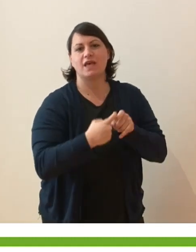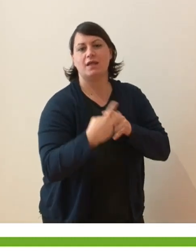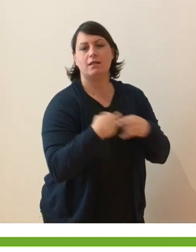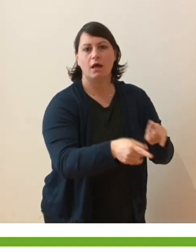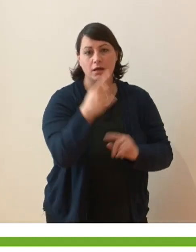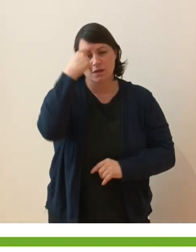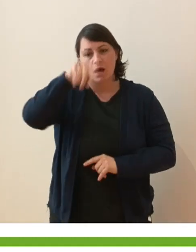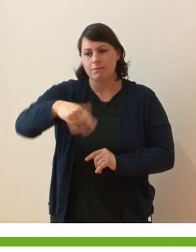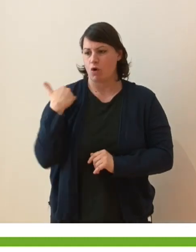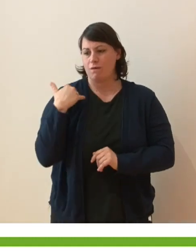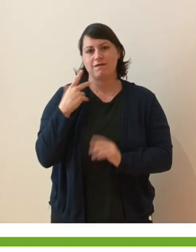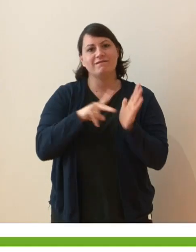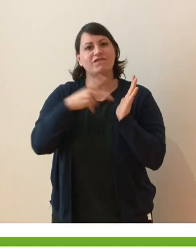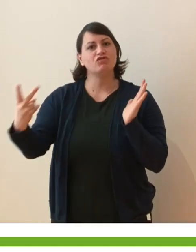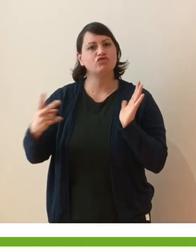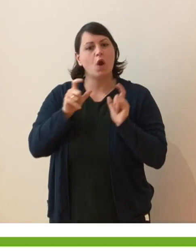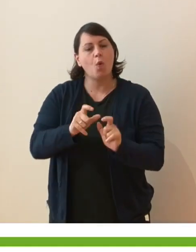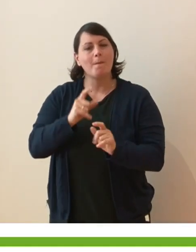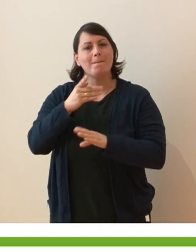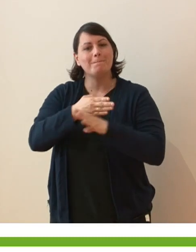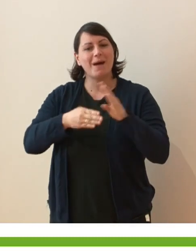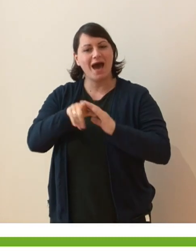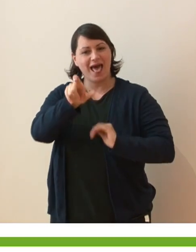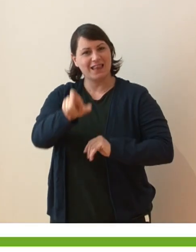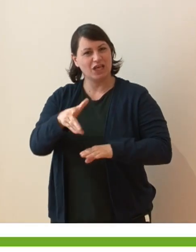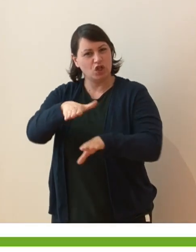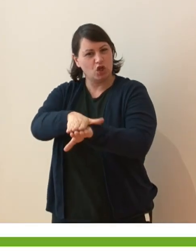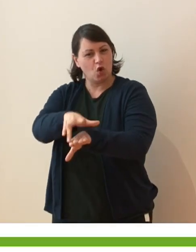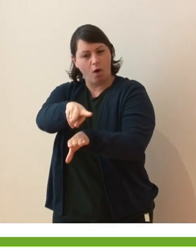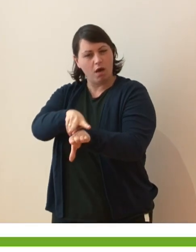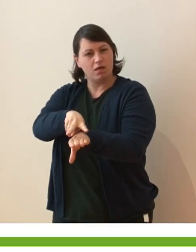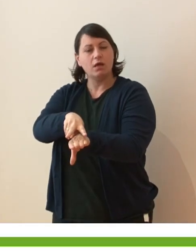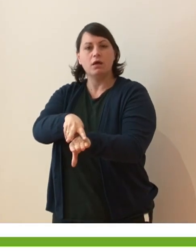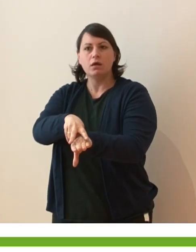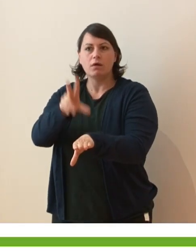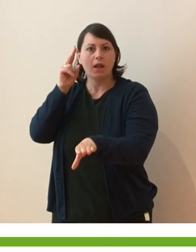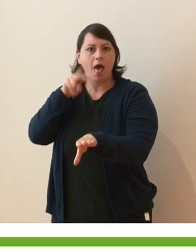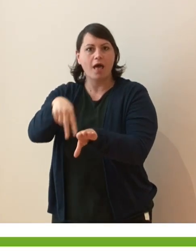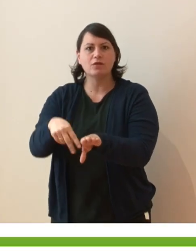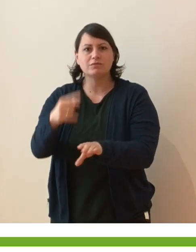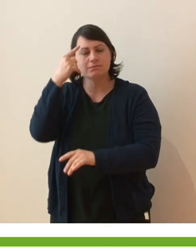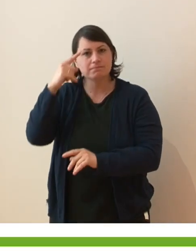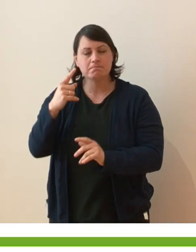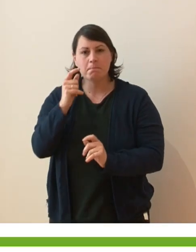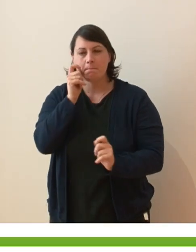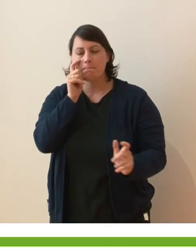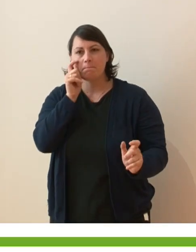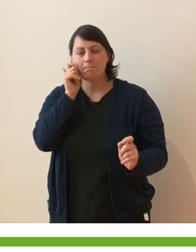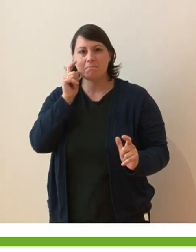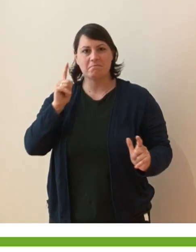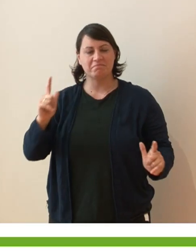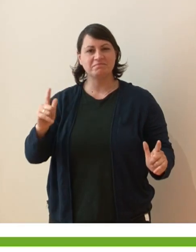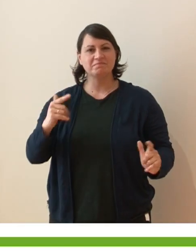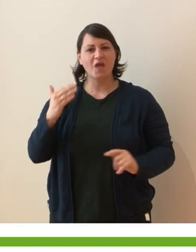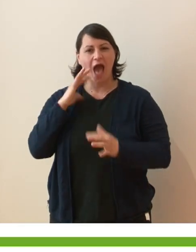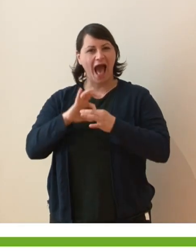perché ci mostra qual è il plus, il di più della nostra fede. Questi uomini calano un paralitico di fronte a Gesù e Gesù la